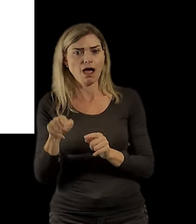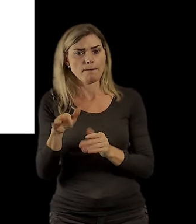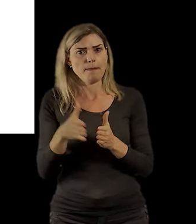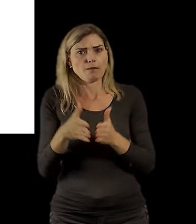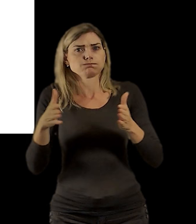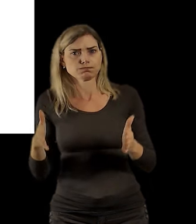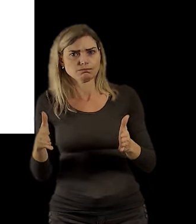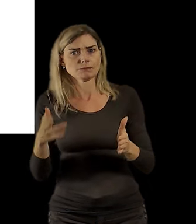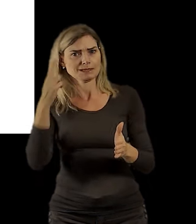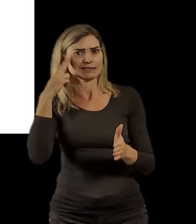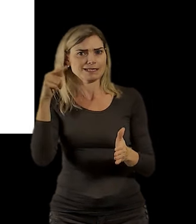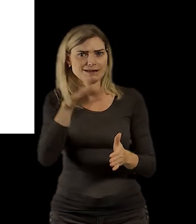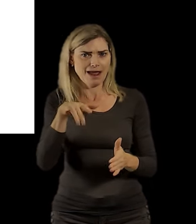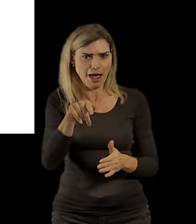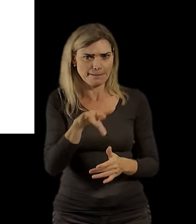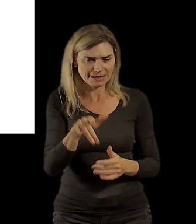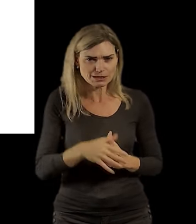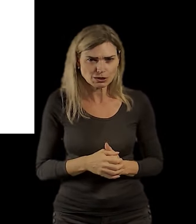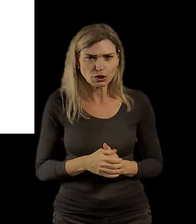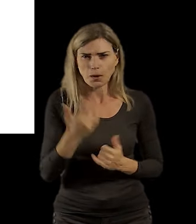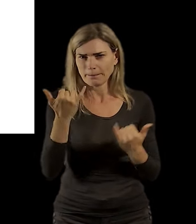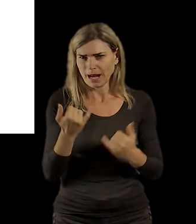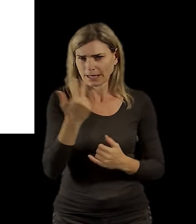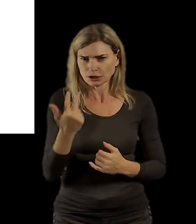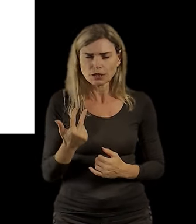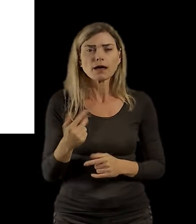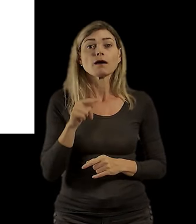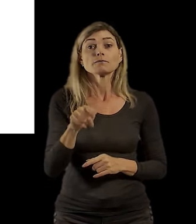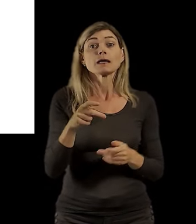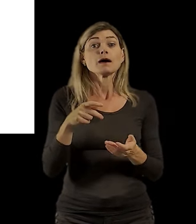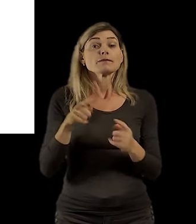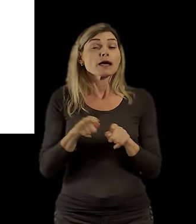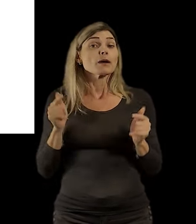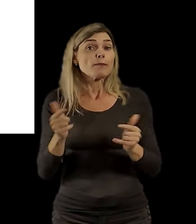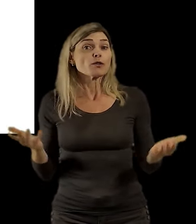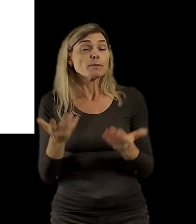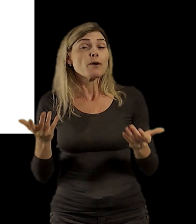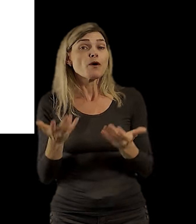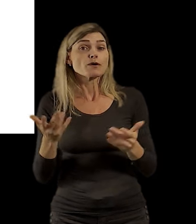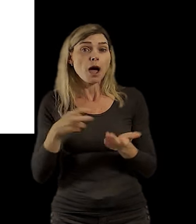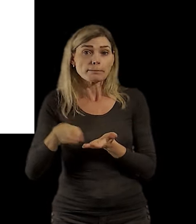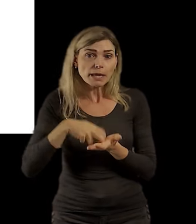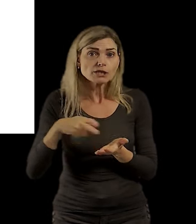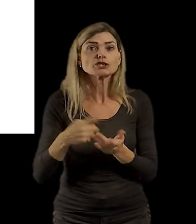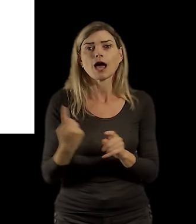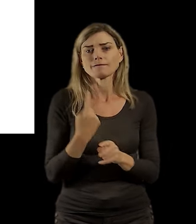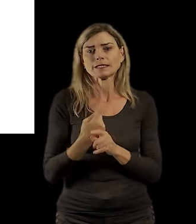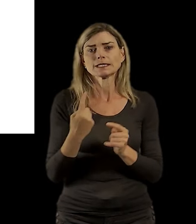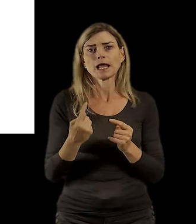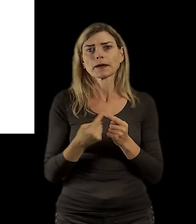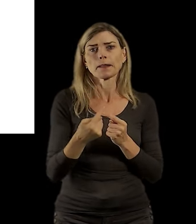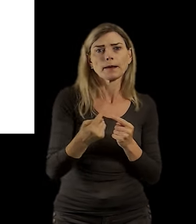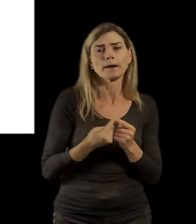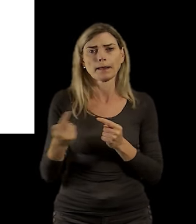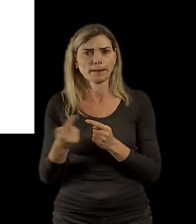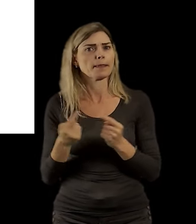o čem mluvím. Určitě to prospělo pochopitelně tu pěší dopravu a město krátkých zdáleností z lediska té